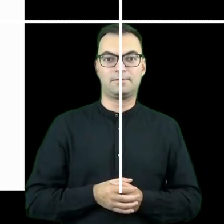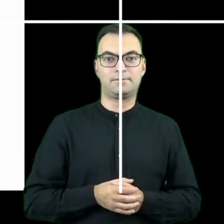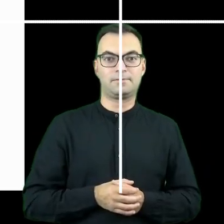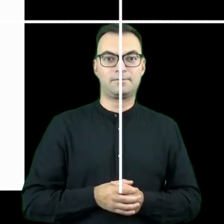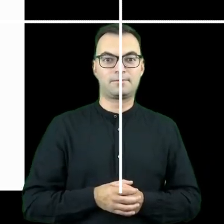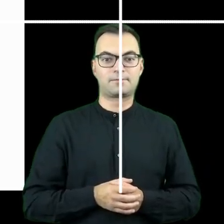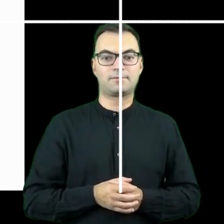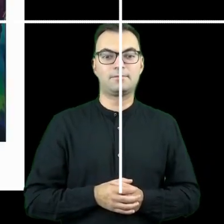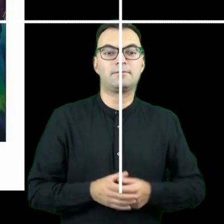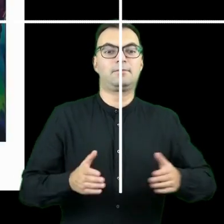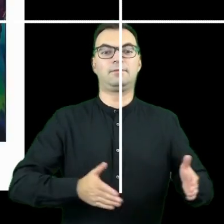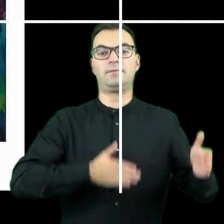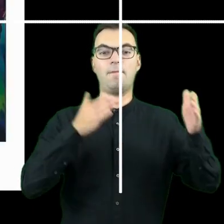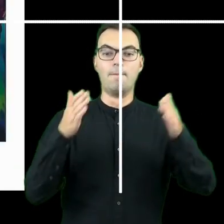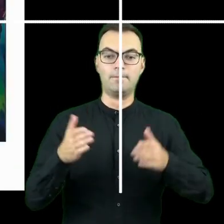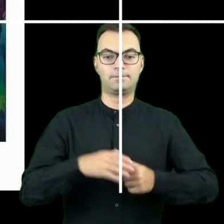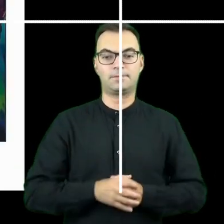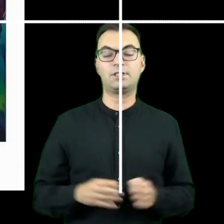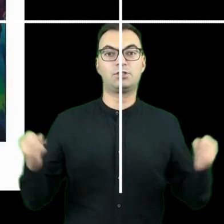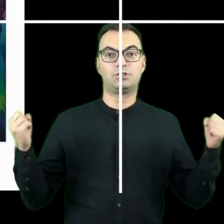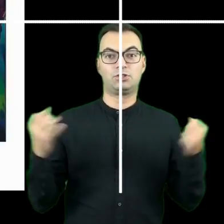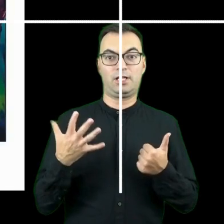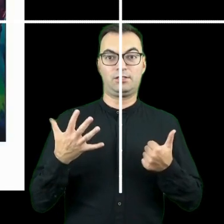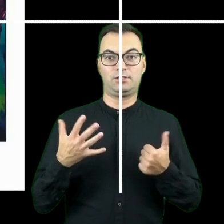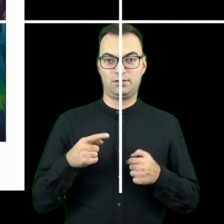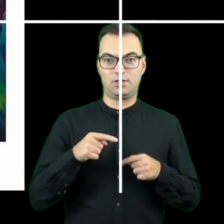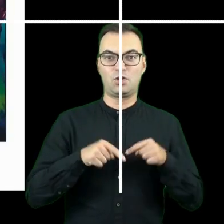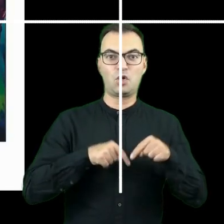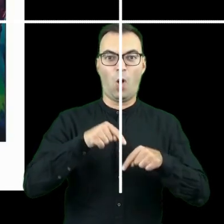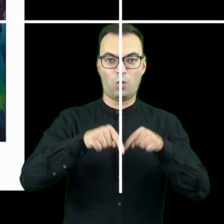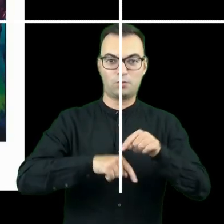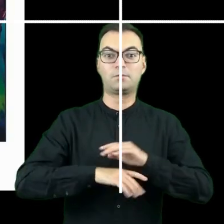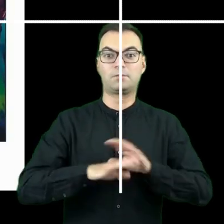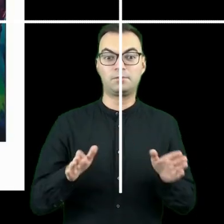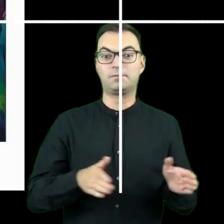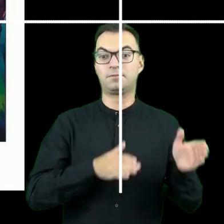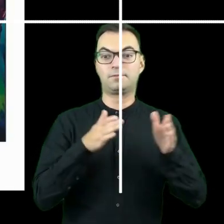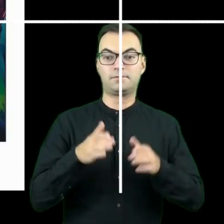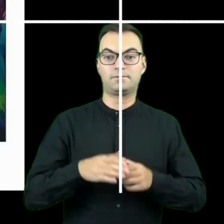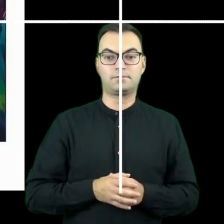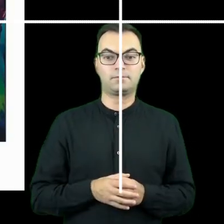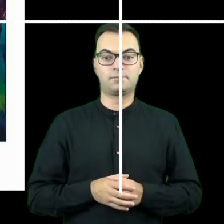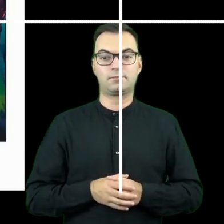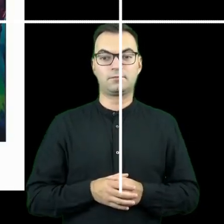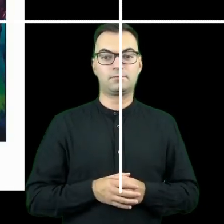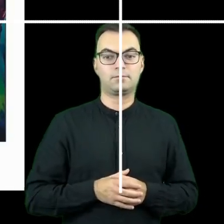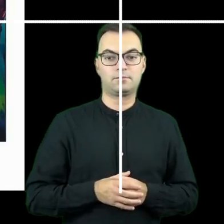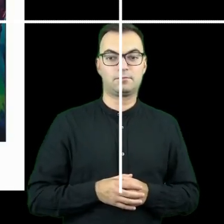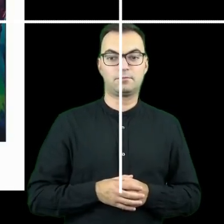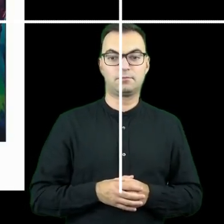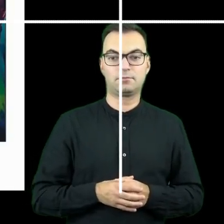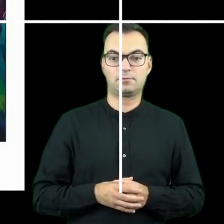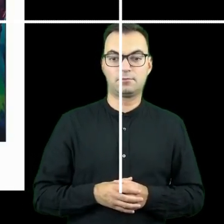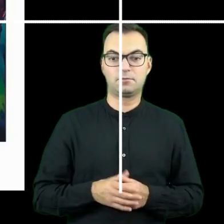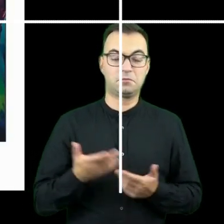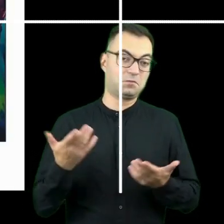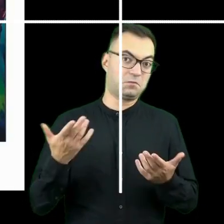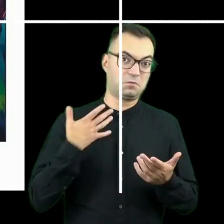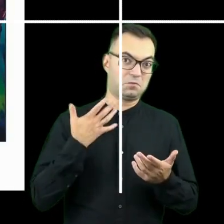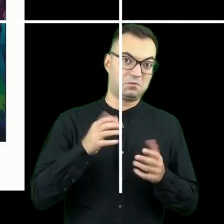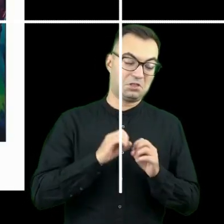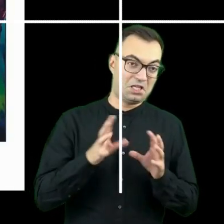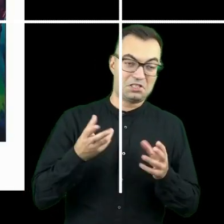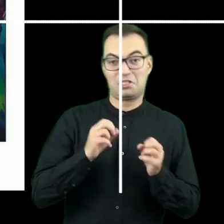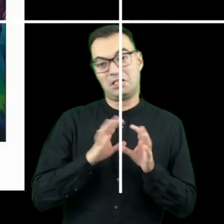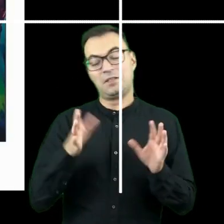do przodu. Dobra, no i teraz te sześć kroków, jakby które były rozbite, być może już są dla Was zrozumiałe, być